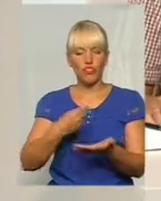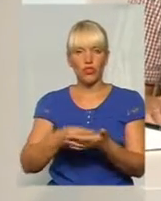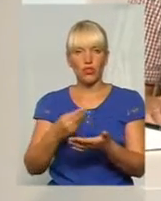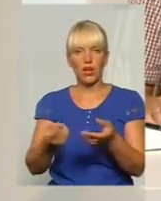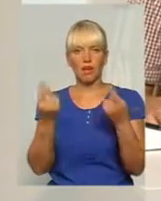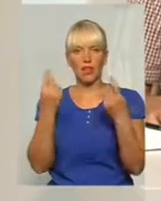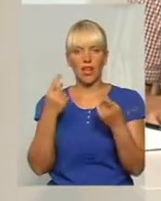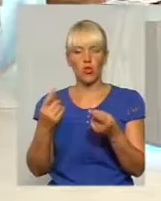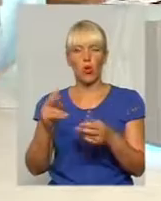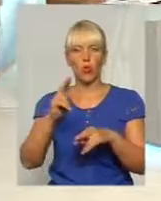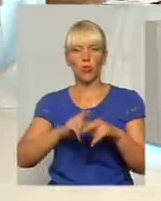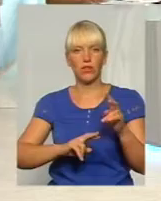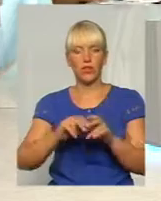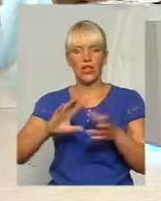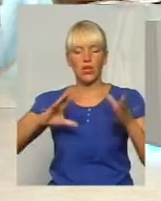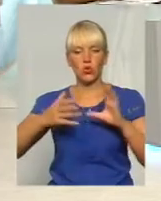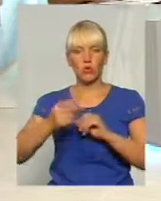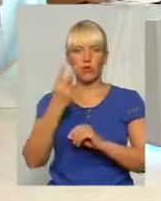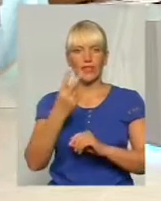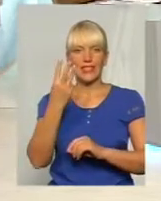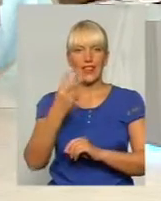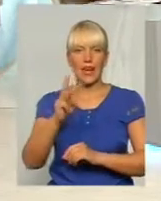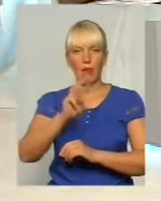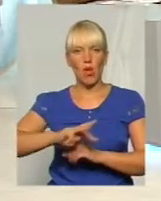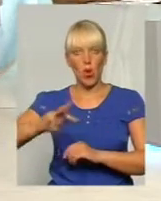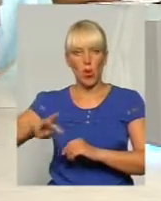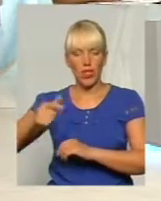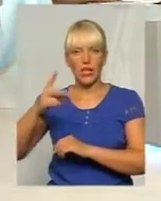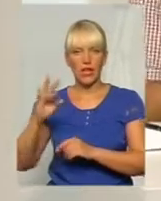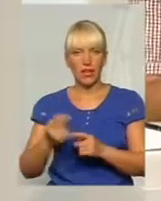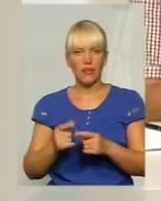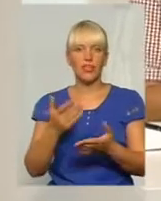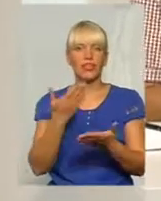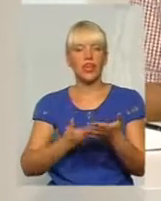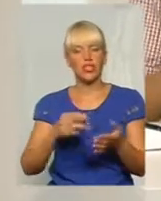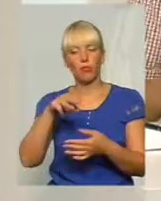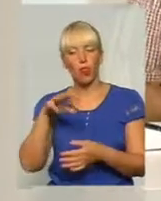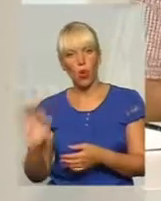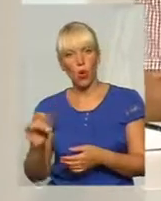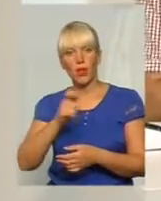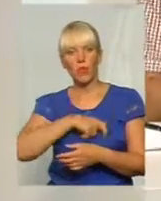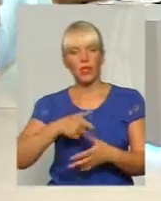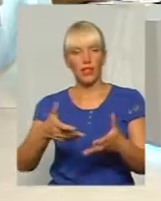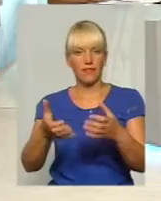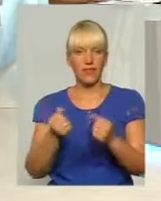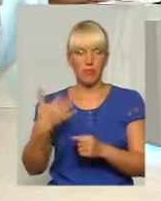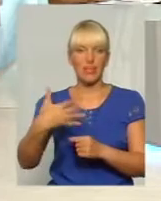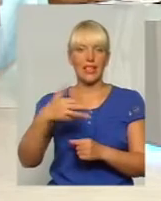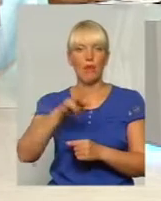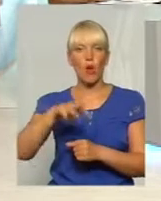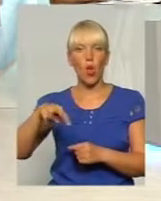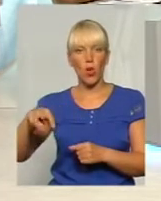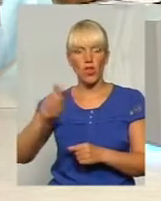на суму понад 23 мільйони гривень. Отже, начебто депутат обласної ради взяв 50 тисяч доларів, мав вирішити якесь питання.